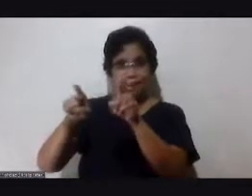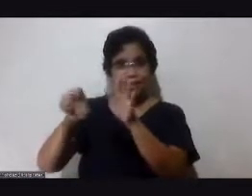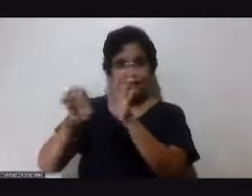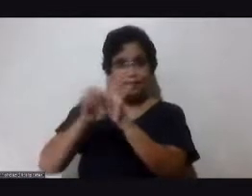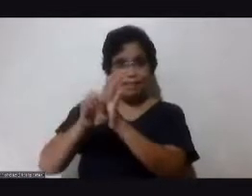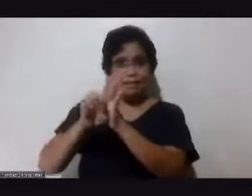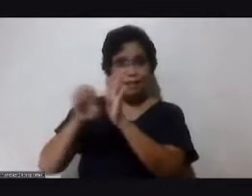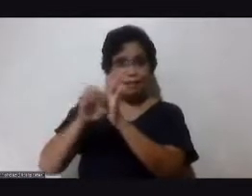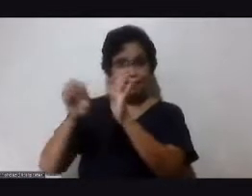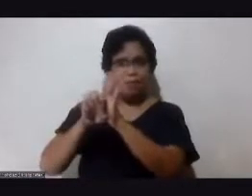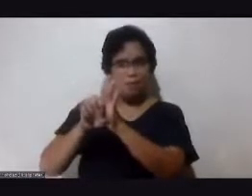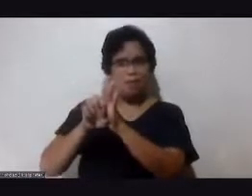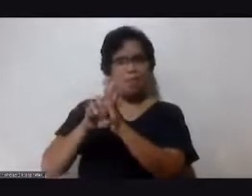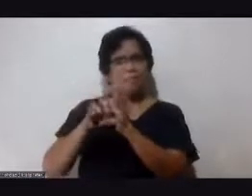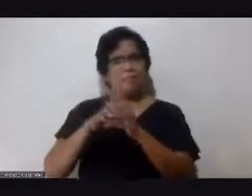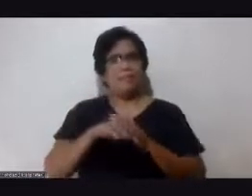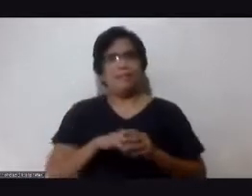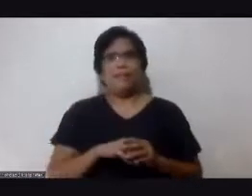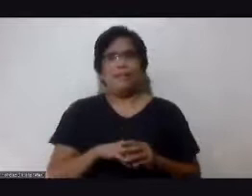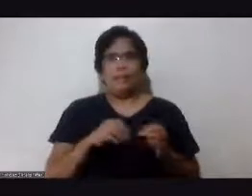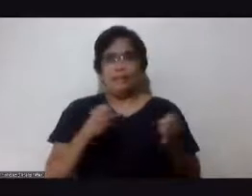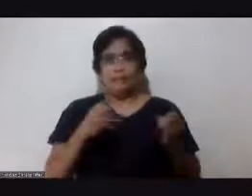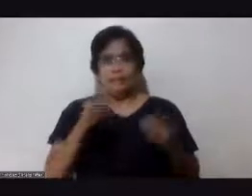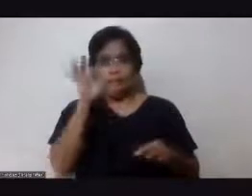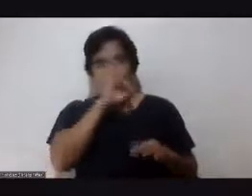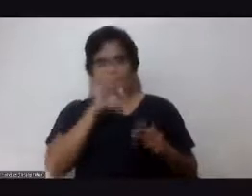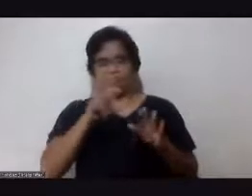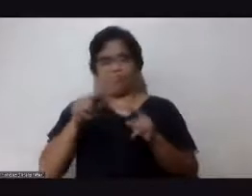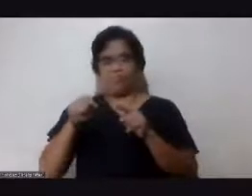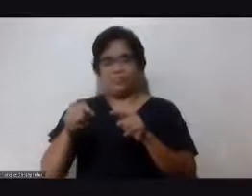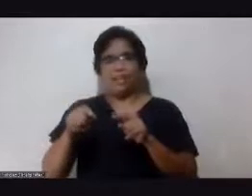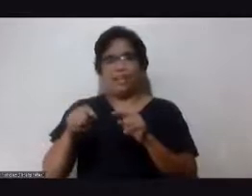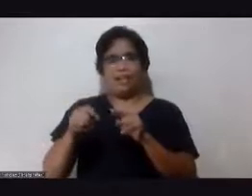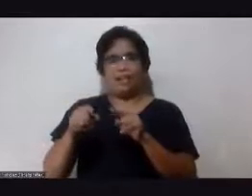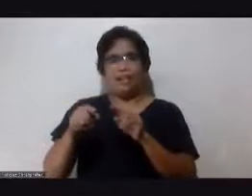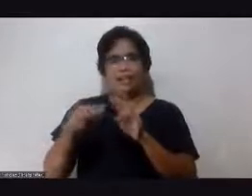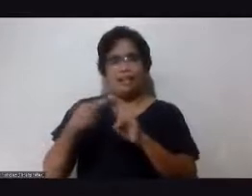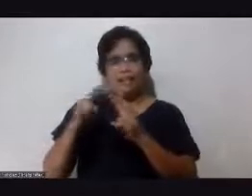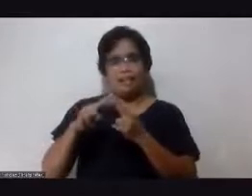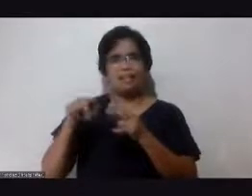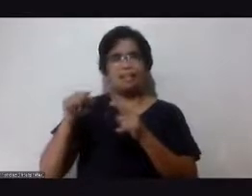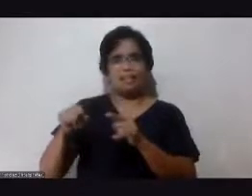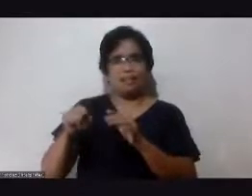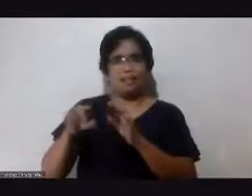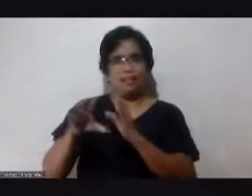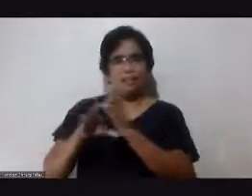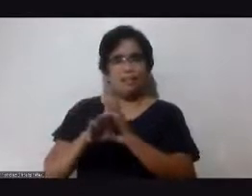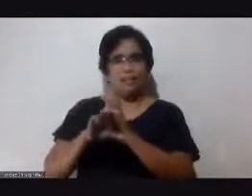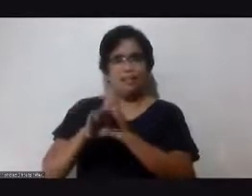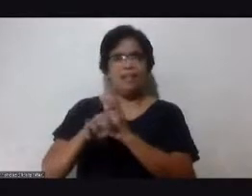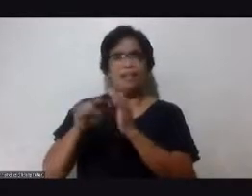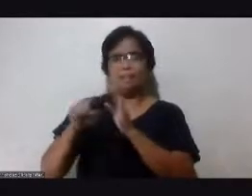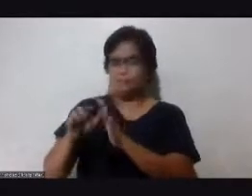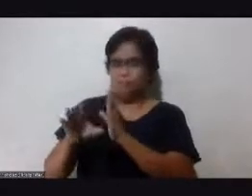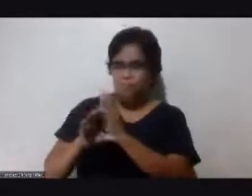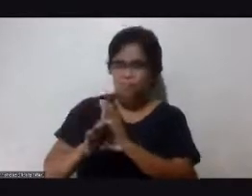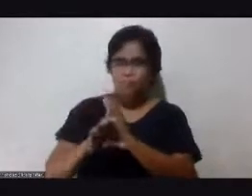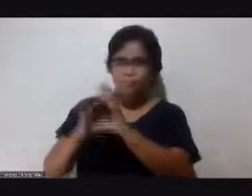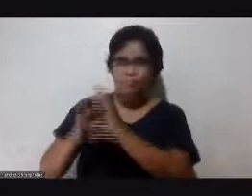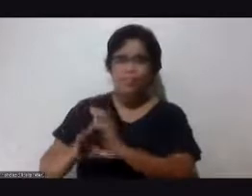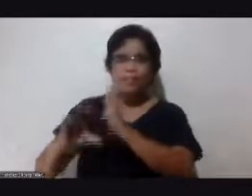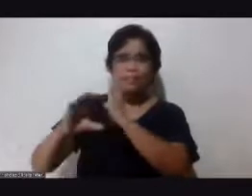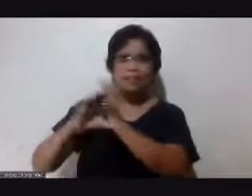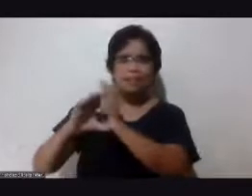nakaka-relate sa kotse okay pinapangalagaan nila yung kotse nila napaka napaka-precious napaka yung kotse nila yan yung